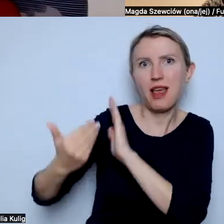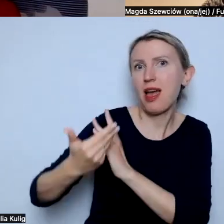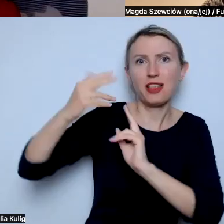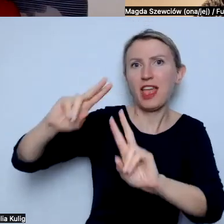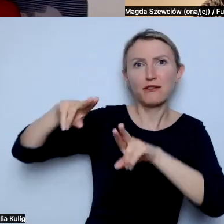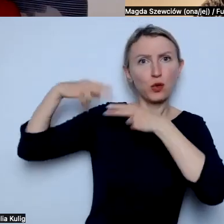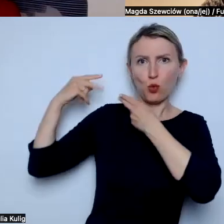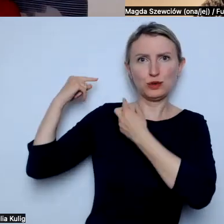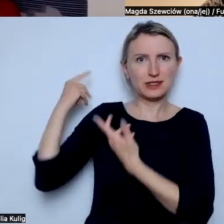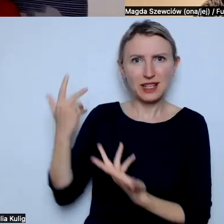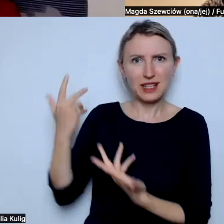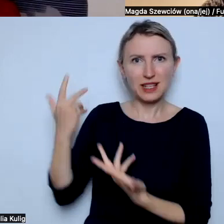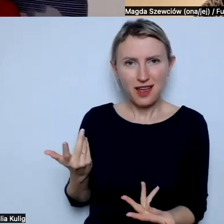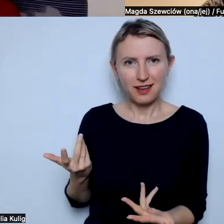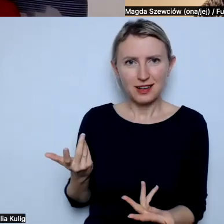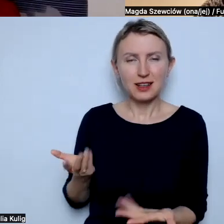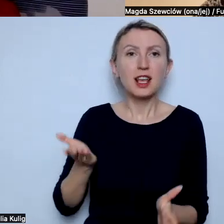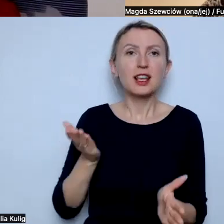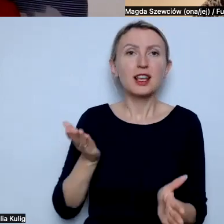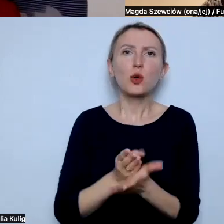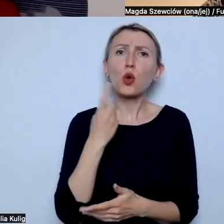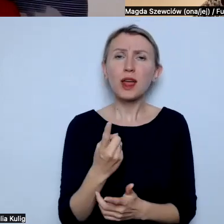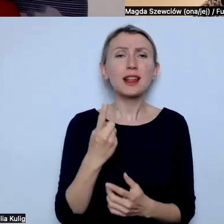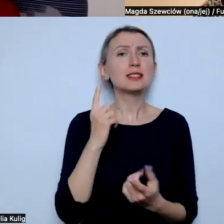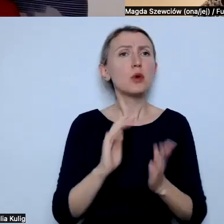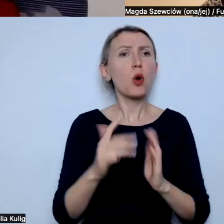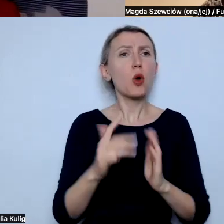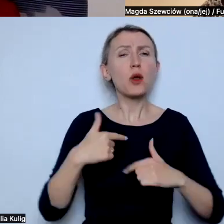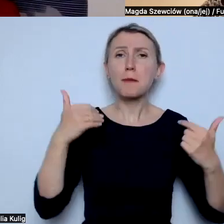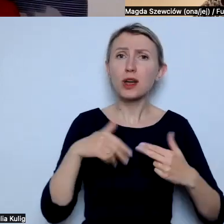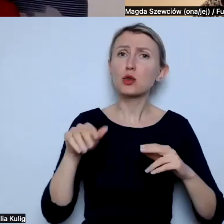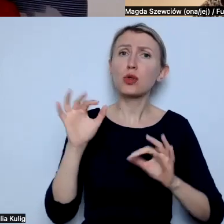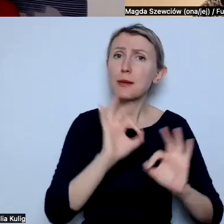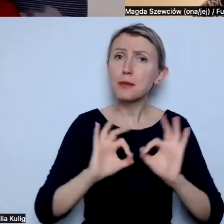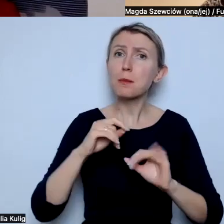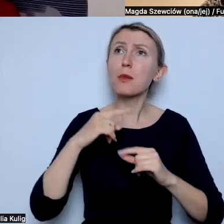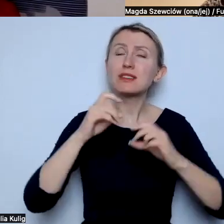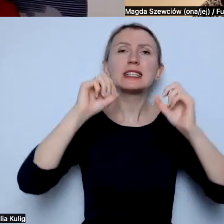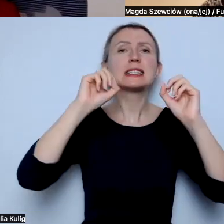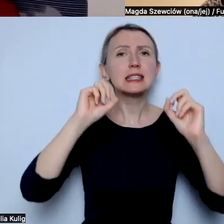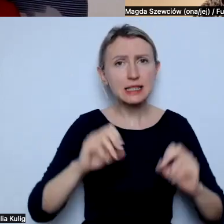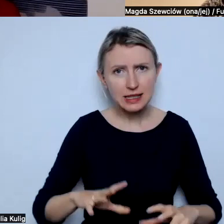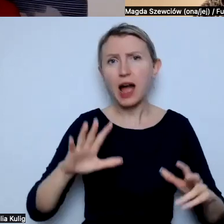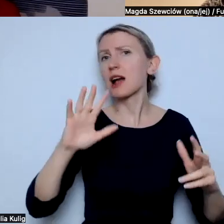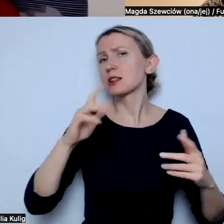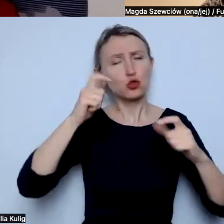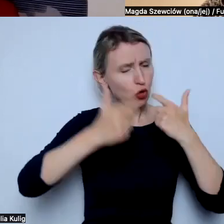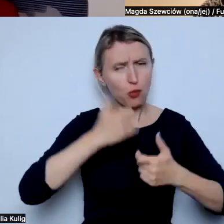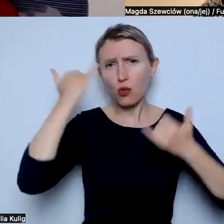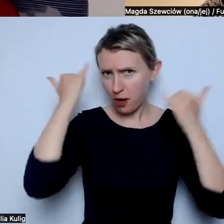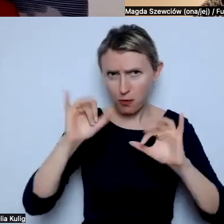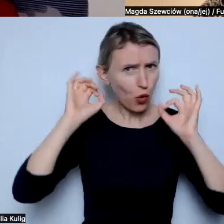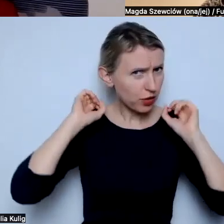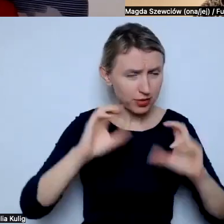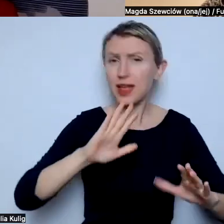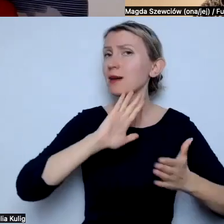cofnę się i jedyny sposób, w jaki mogę to naprawić, to powiedzieć tak, spieprzyłam, popełniłam błąd, przepraszam.